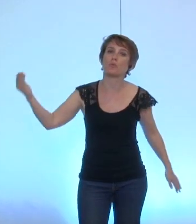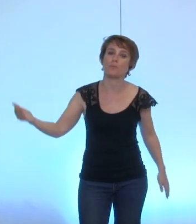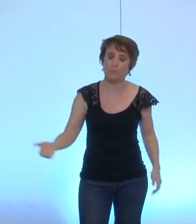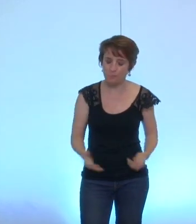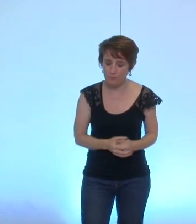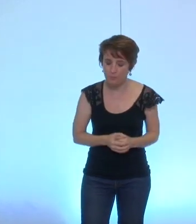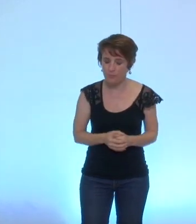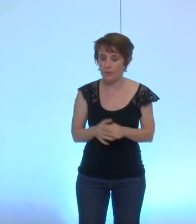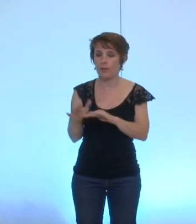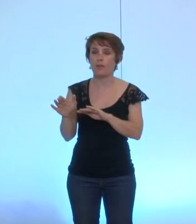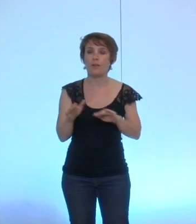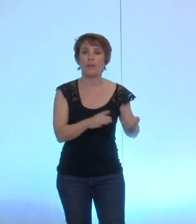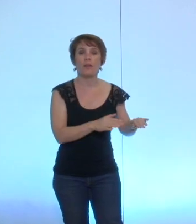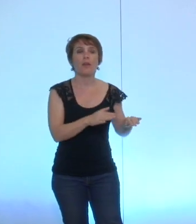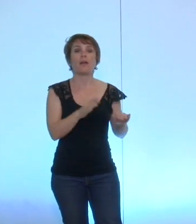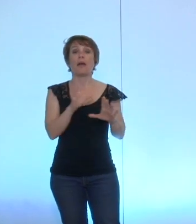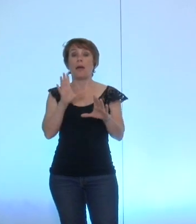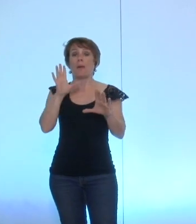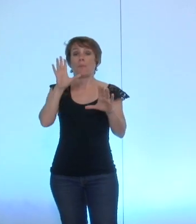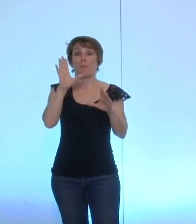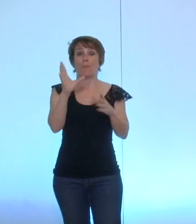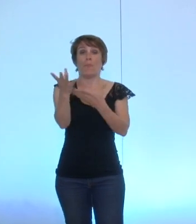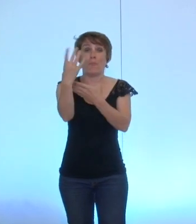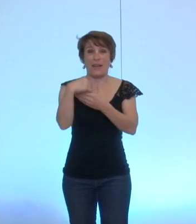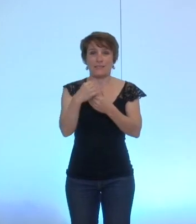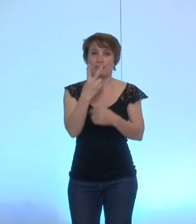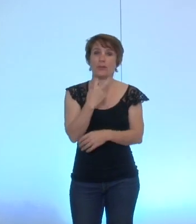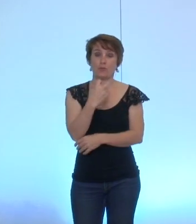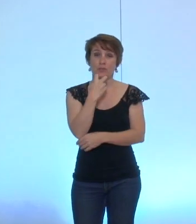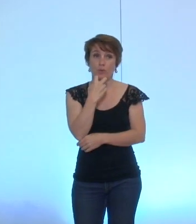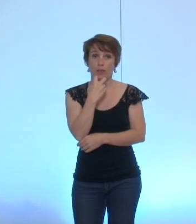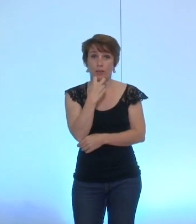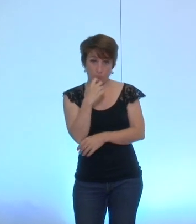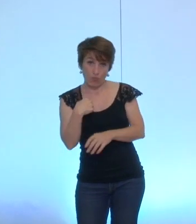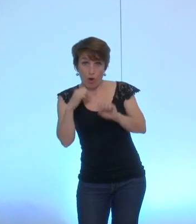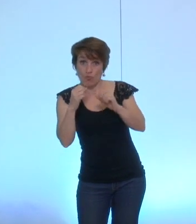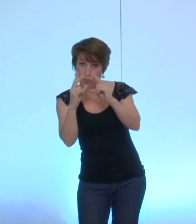participation citoyenne, si vous me permettez,